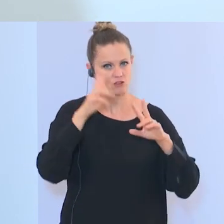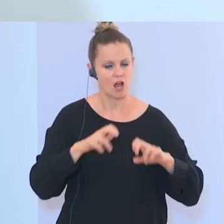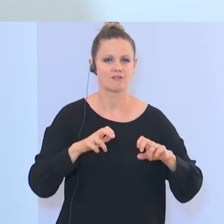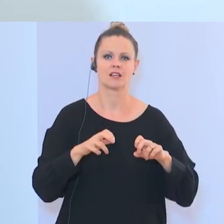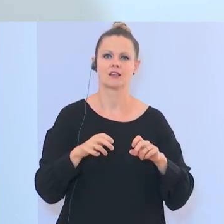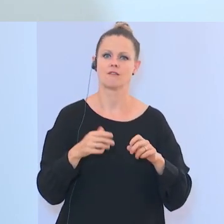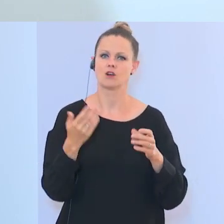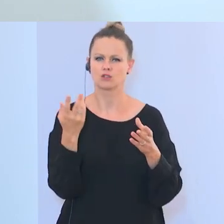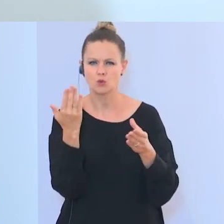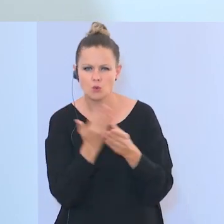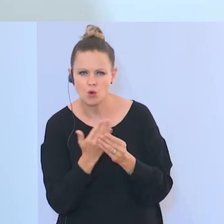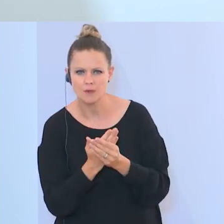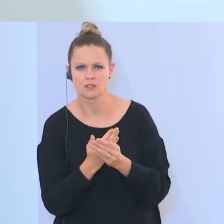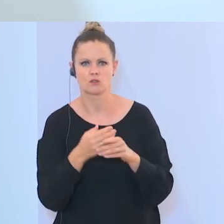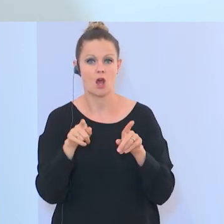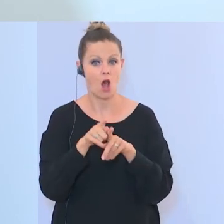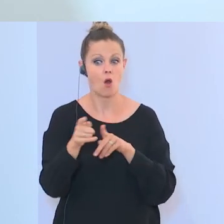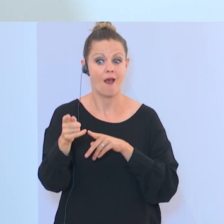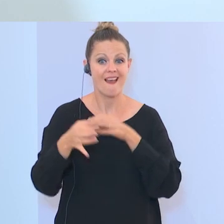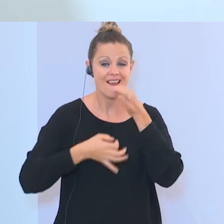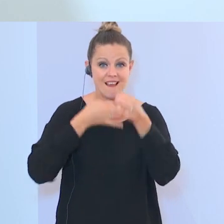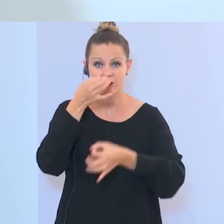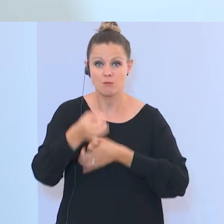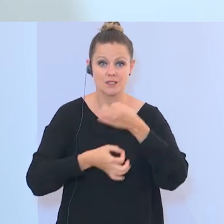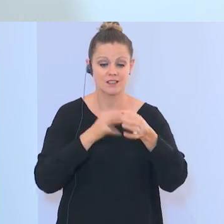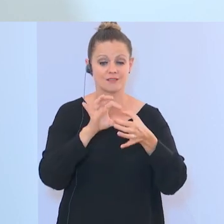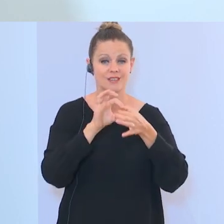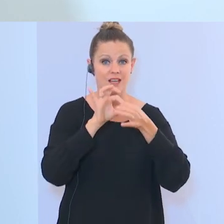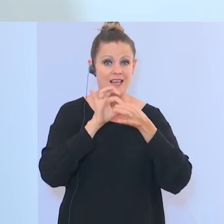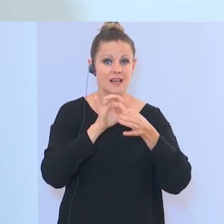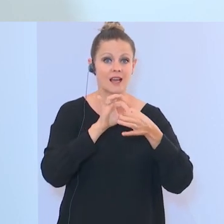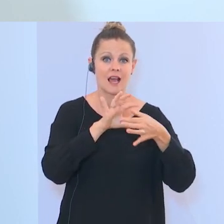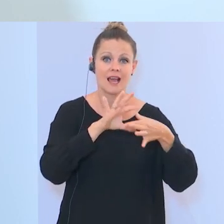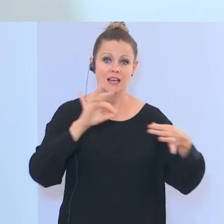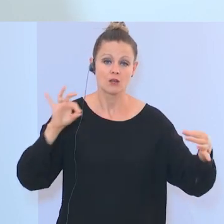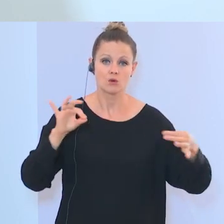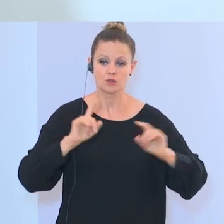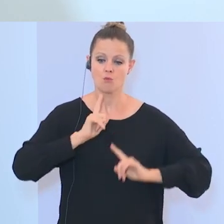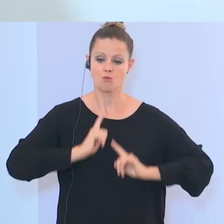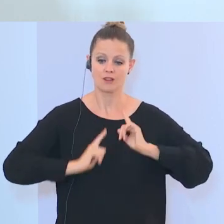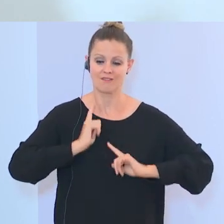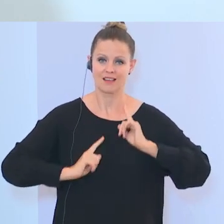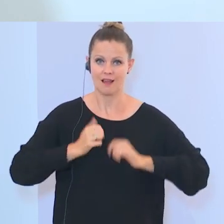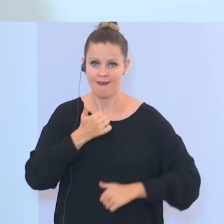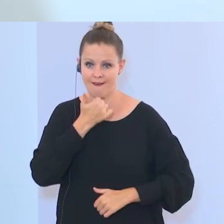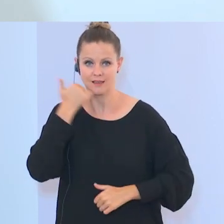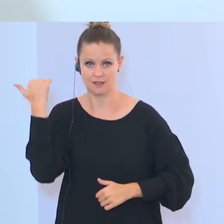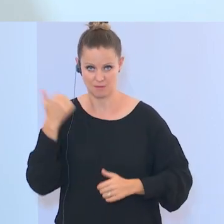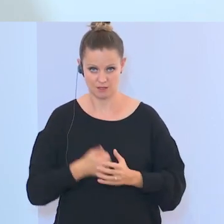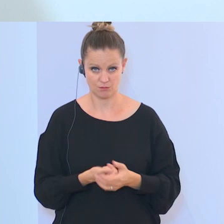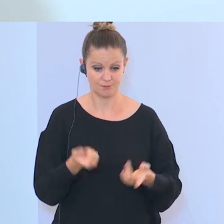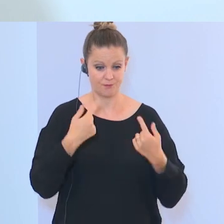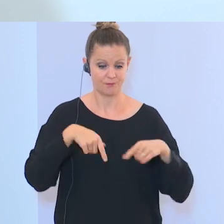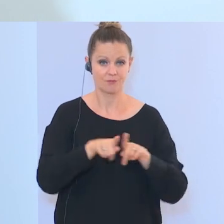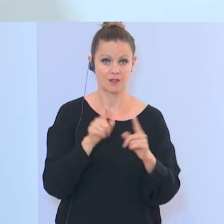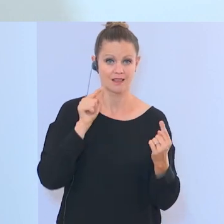Dokumentation und Information über religiös motivierten politischen Extremismus. Ein Ziel ist es, dass wir